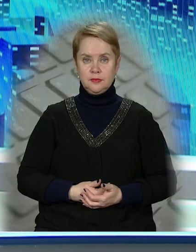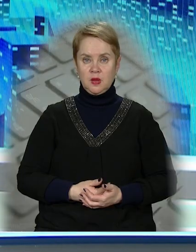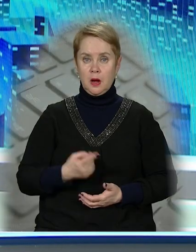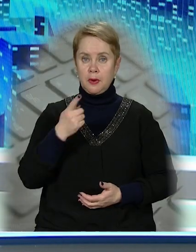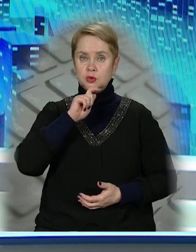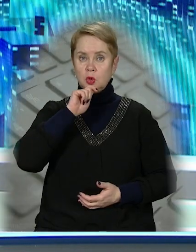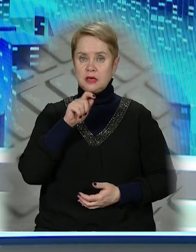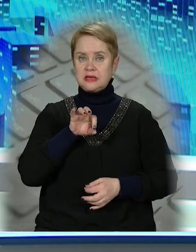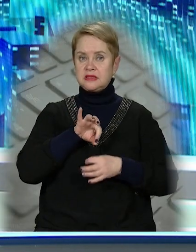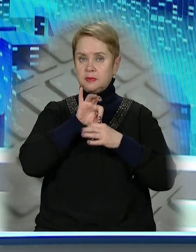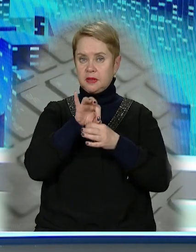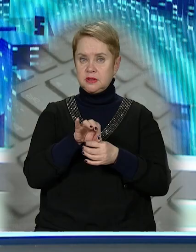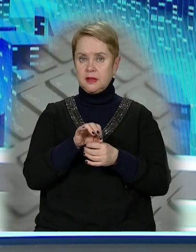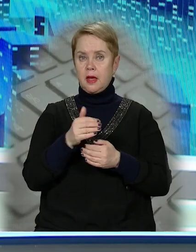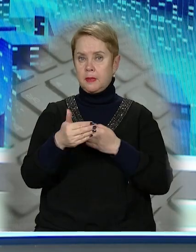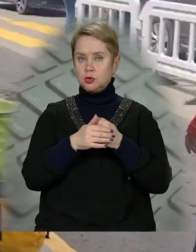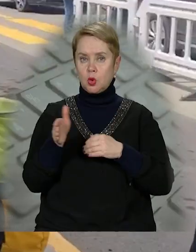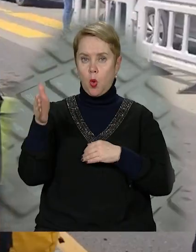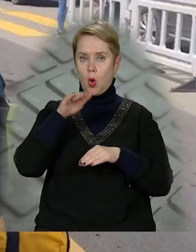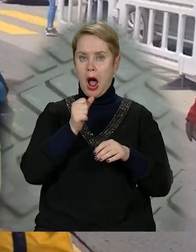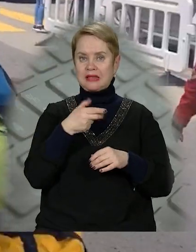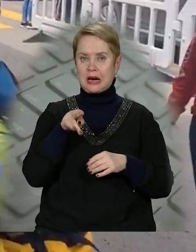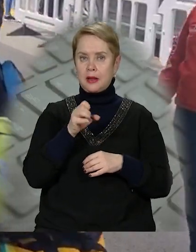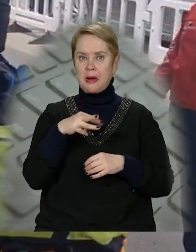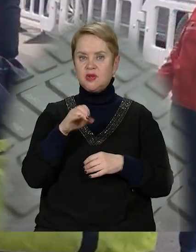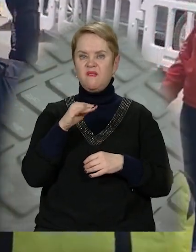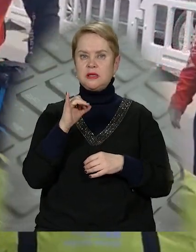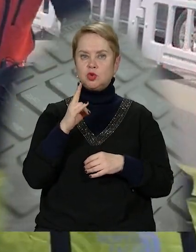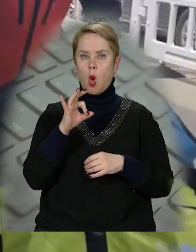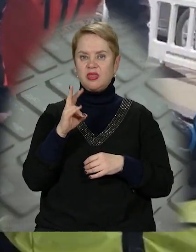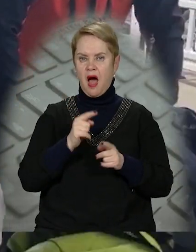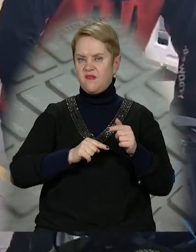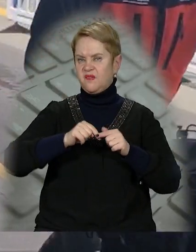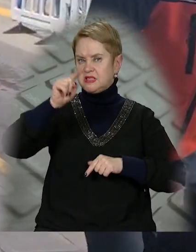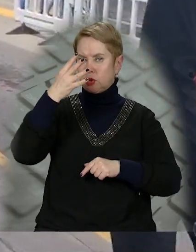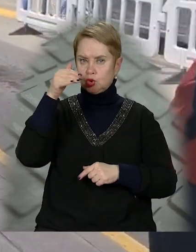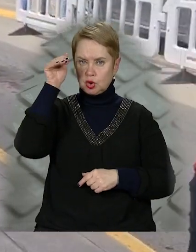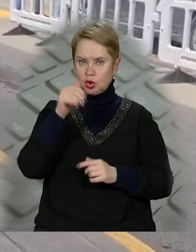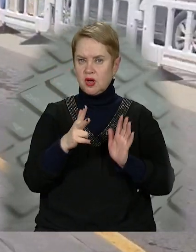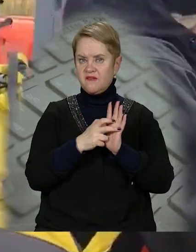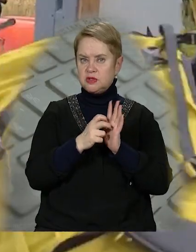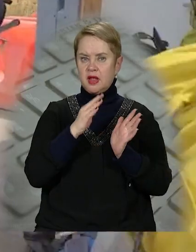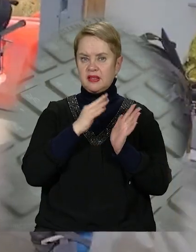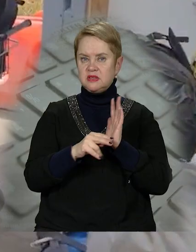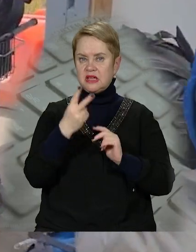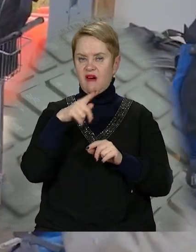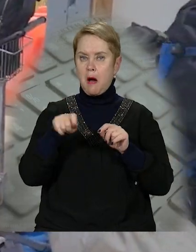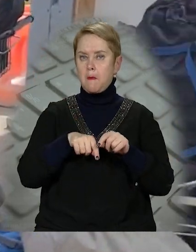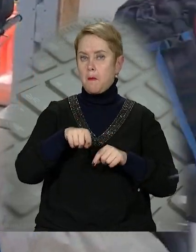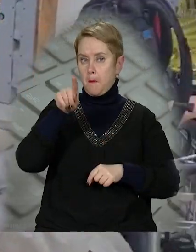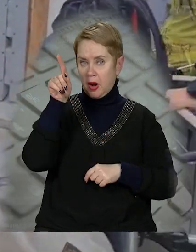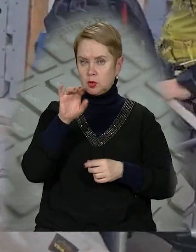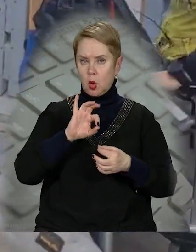Перша українська експедиція штурмує найвищу гору Антарктиди – масив Вінсона. Його висота – 4892